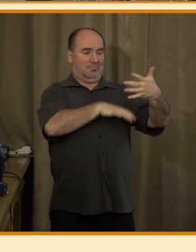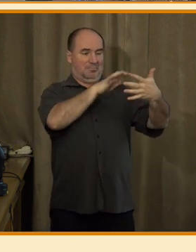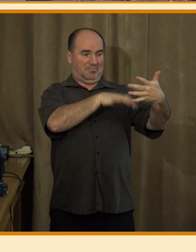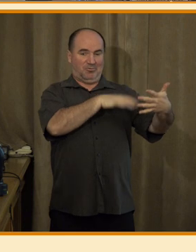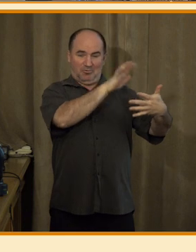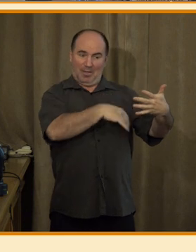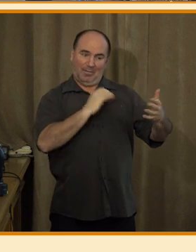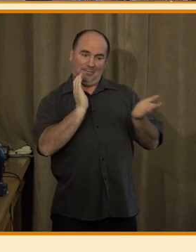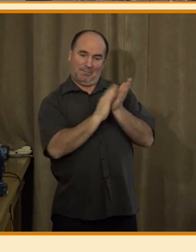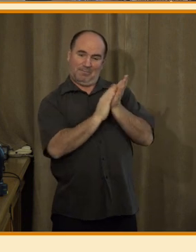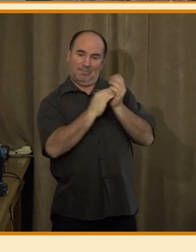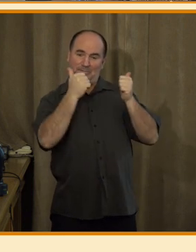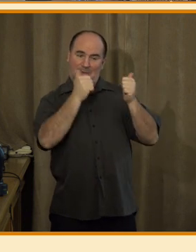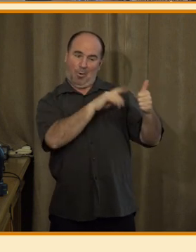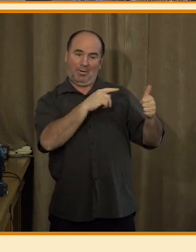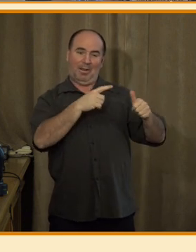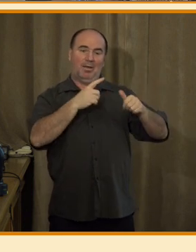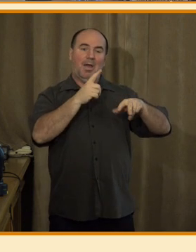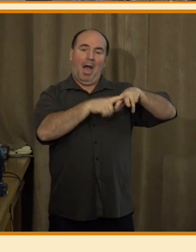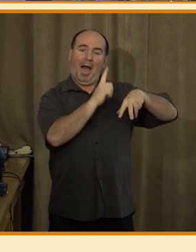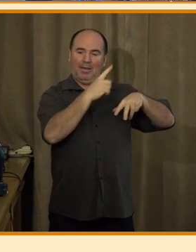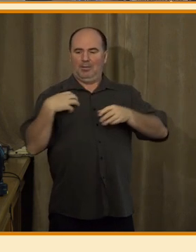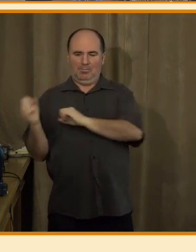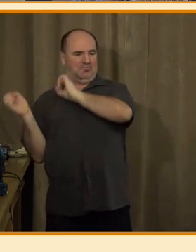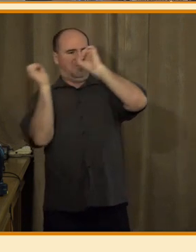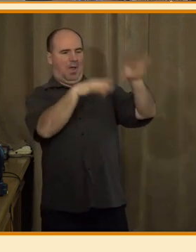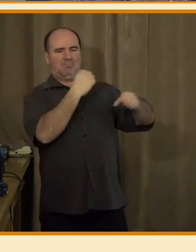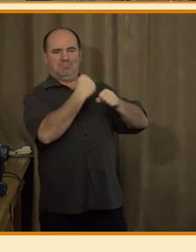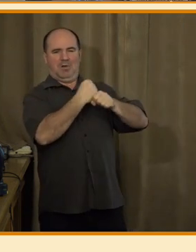hybridní vztah. Prosím ještě další slajd.